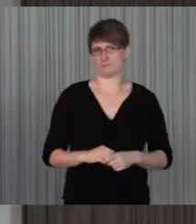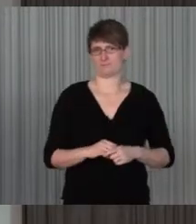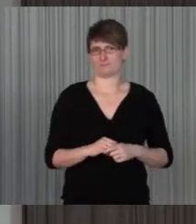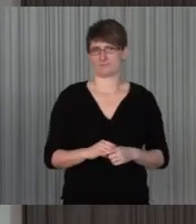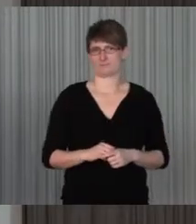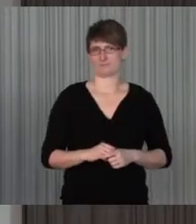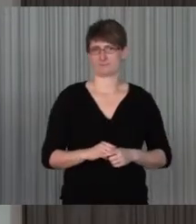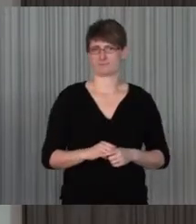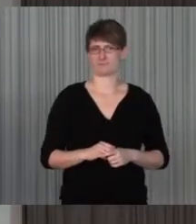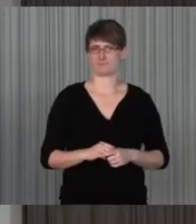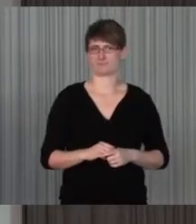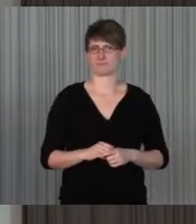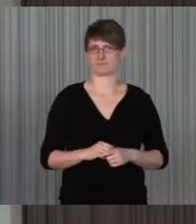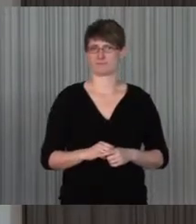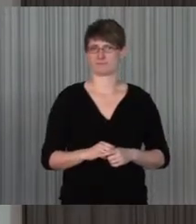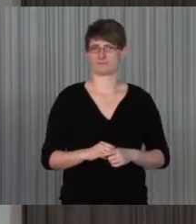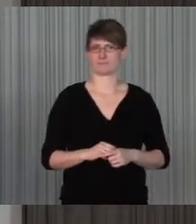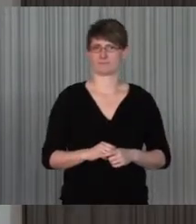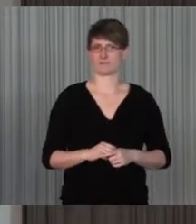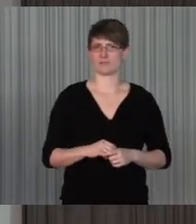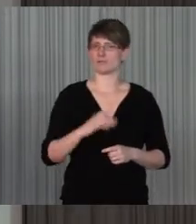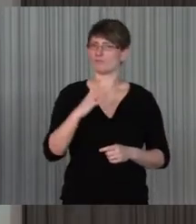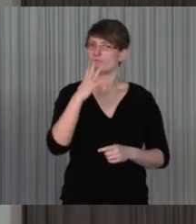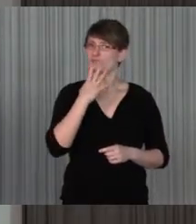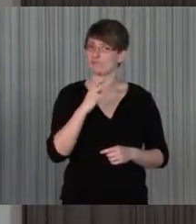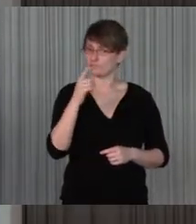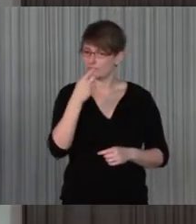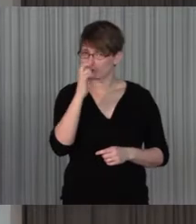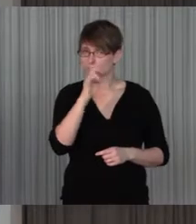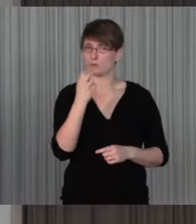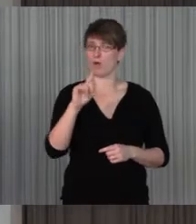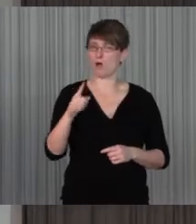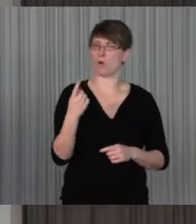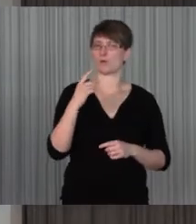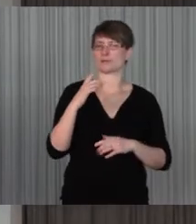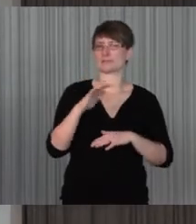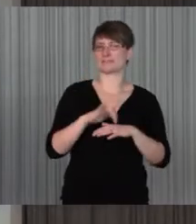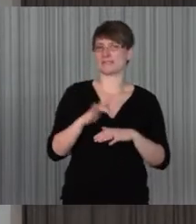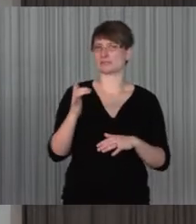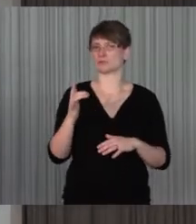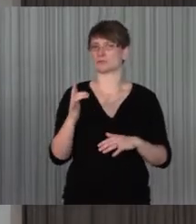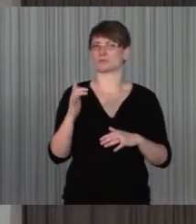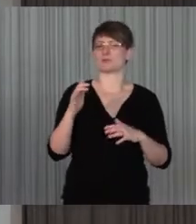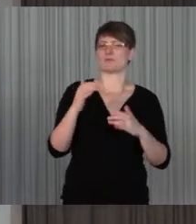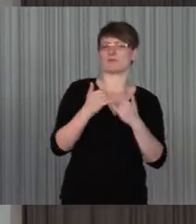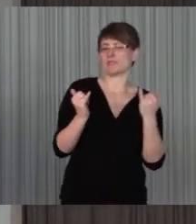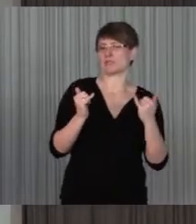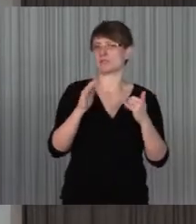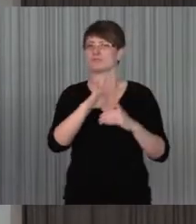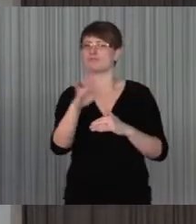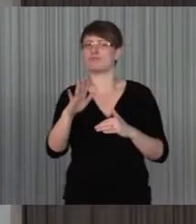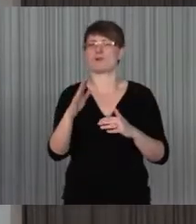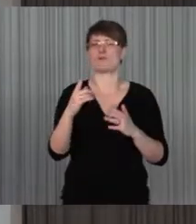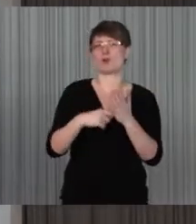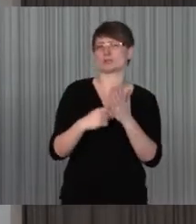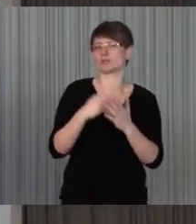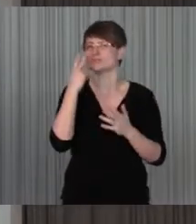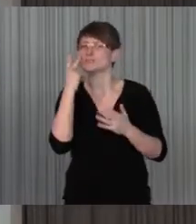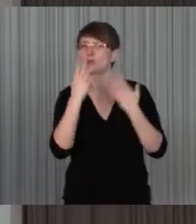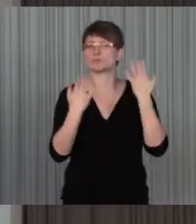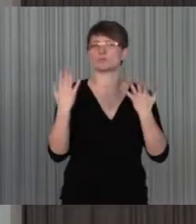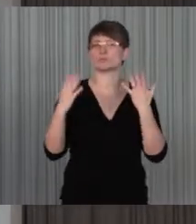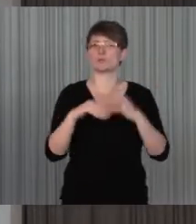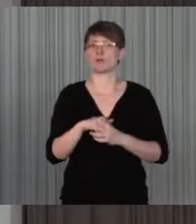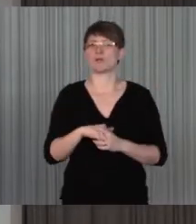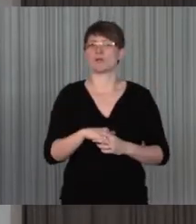sich zu orientieren, sensibel mit den Nervoraussetzungen umzugehen und was glaube ich ganz, ganz wichtig